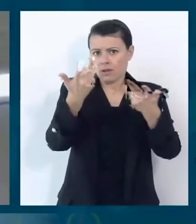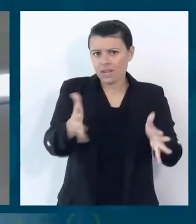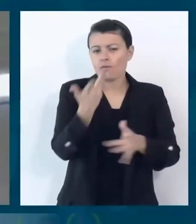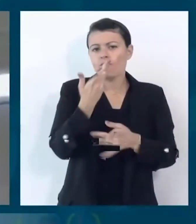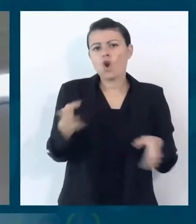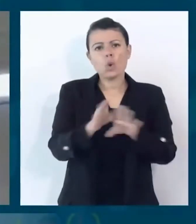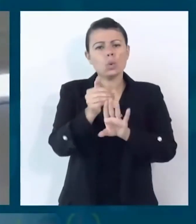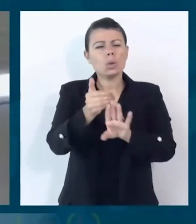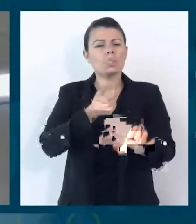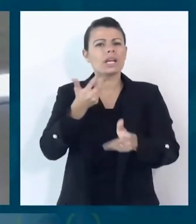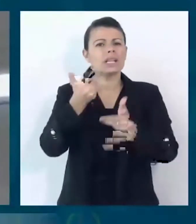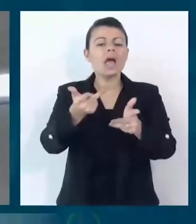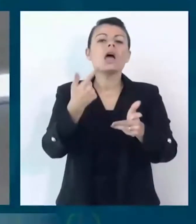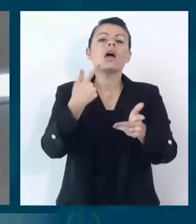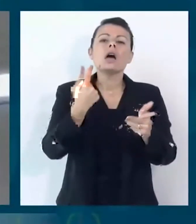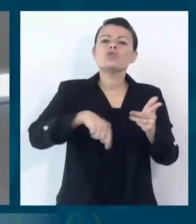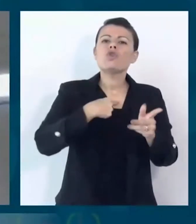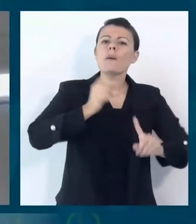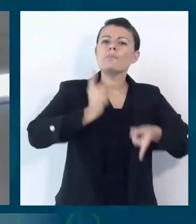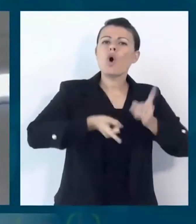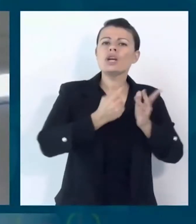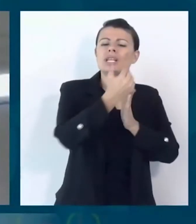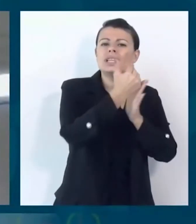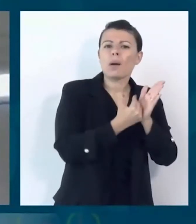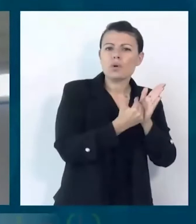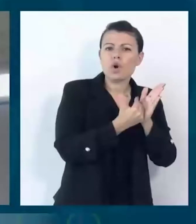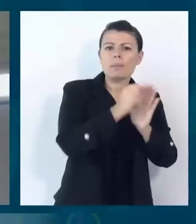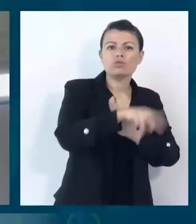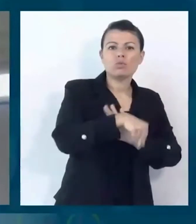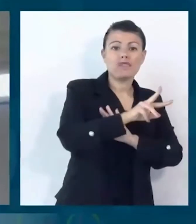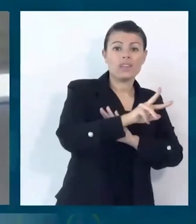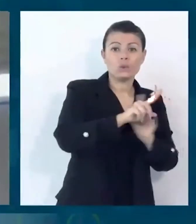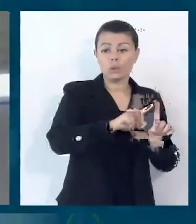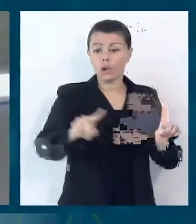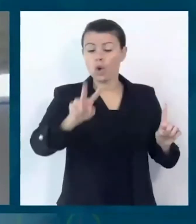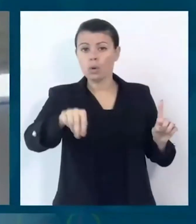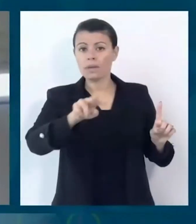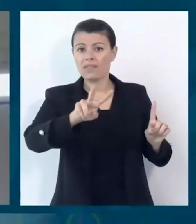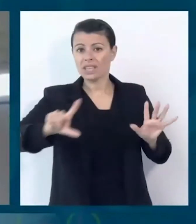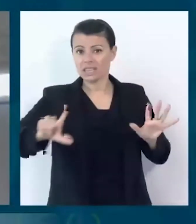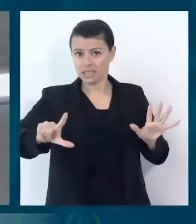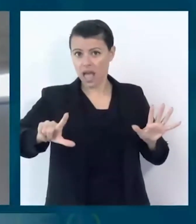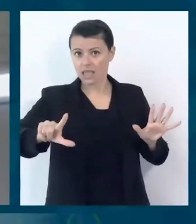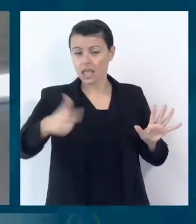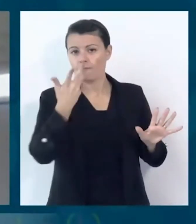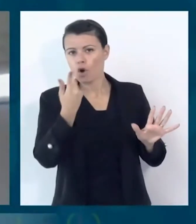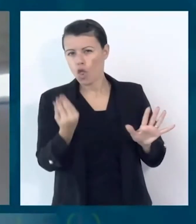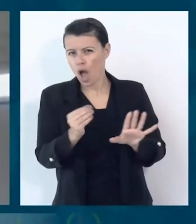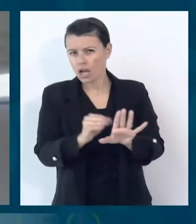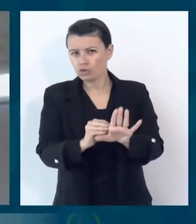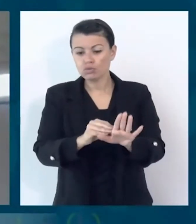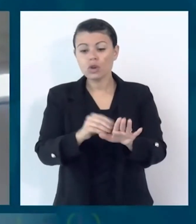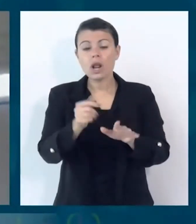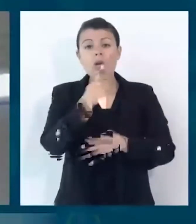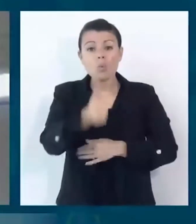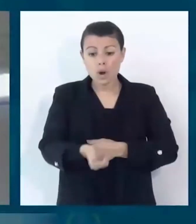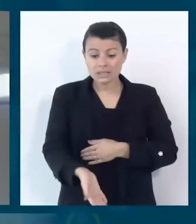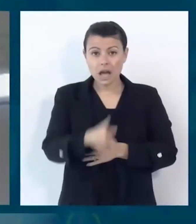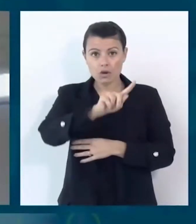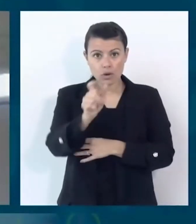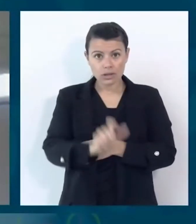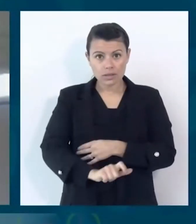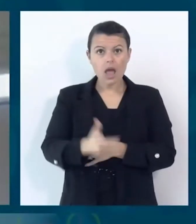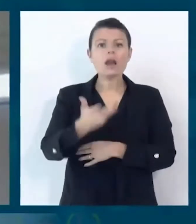previsione 21-27 a partire da questo anno l'Italia ha a disposizione anche le